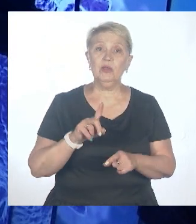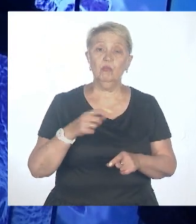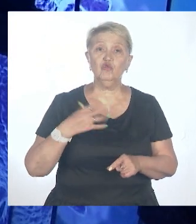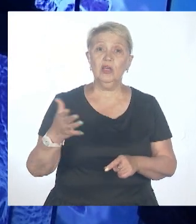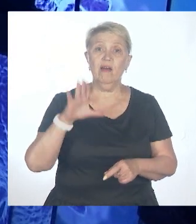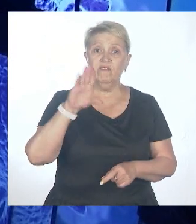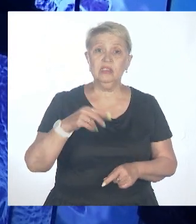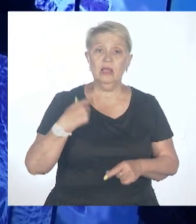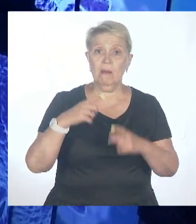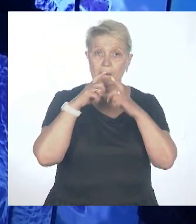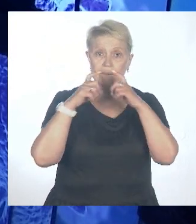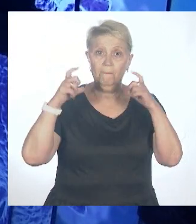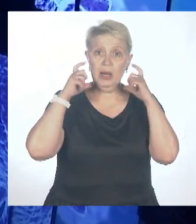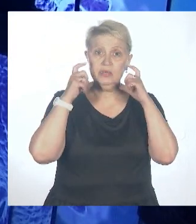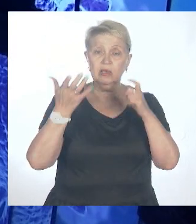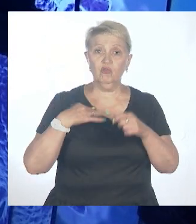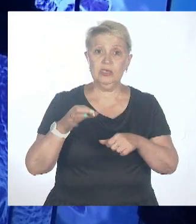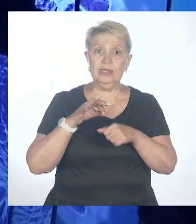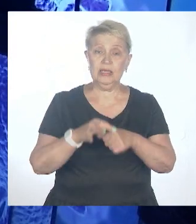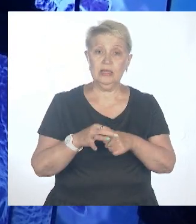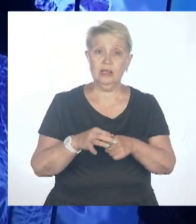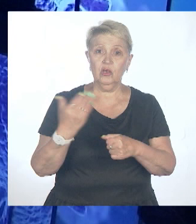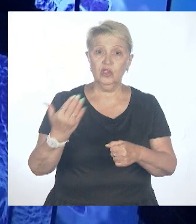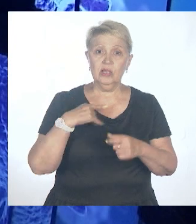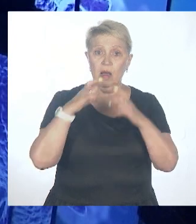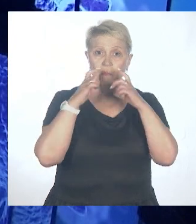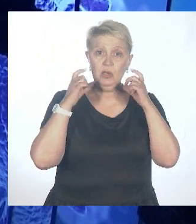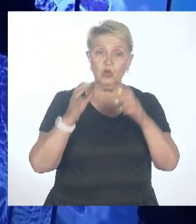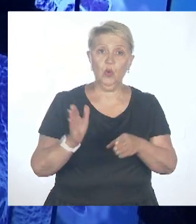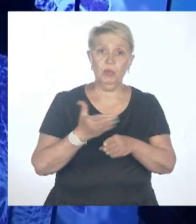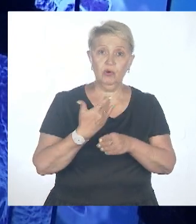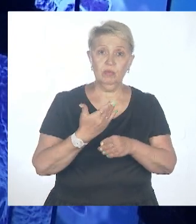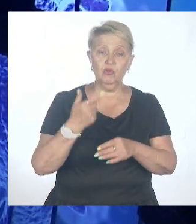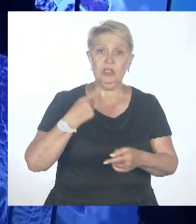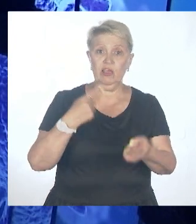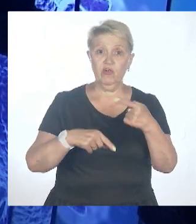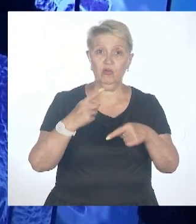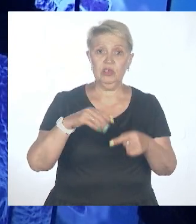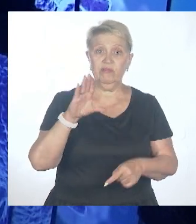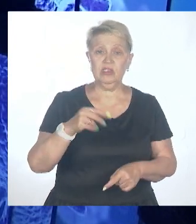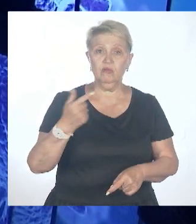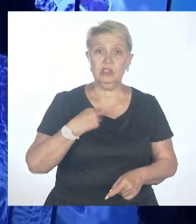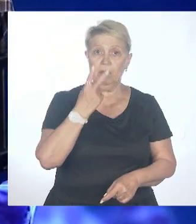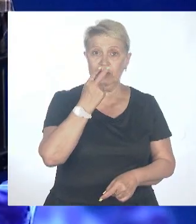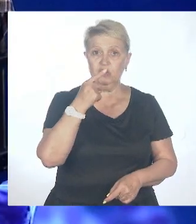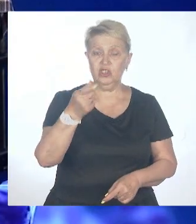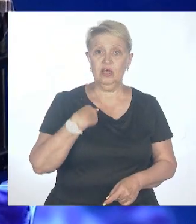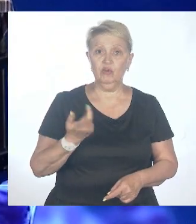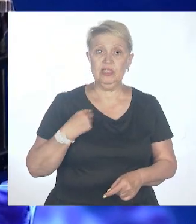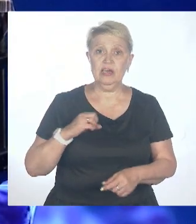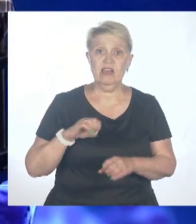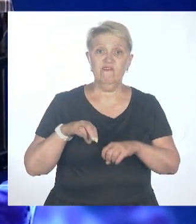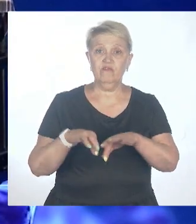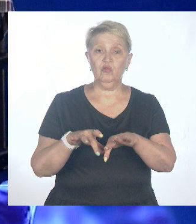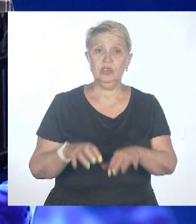Коронавирус был, а вот гриппа не было. Сейчас маски снимем, соответственно, вернутся те привычные вирусы. Верно? Абсолютно верно. И сезон